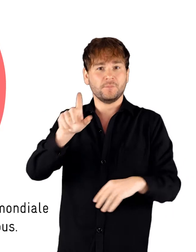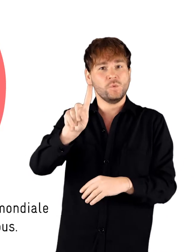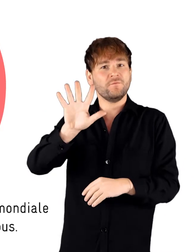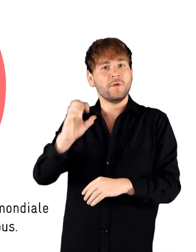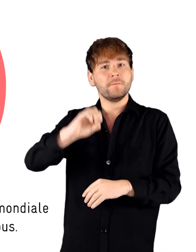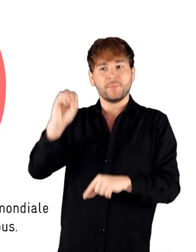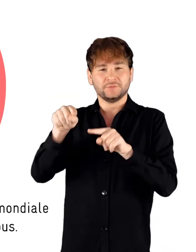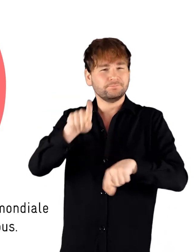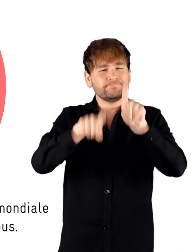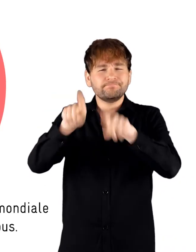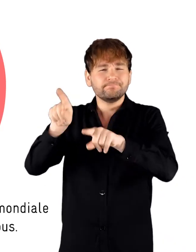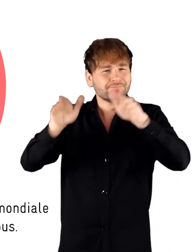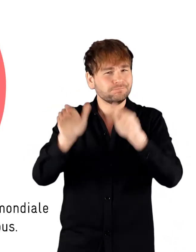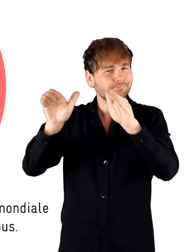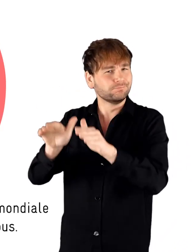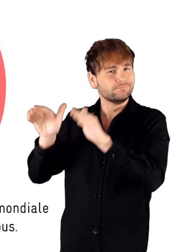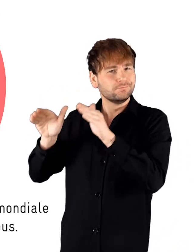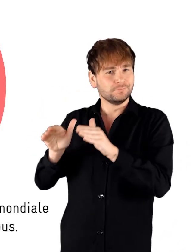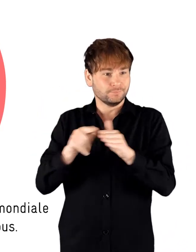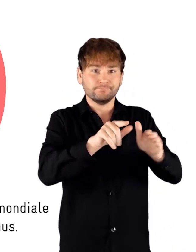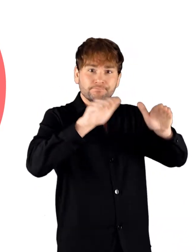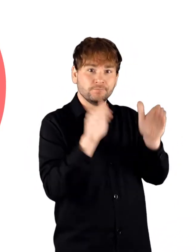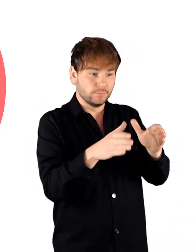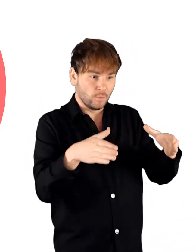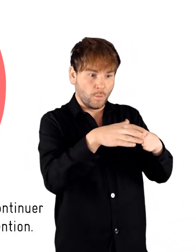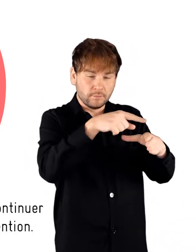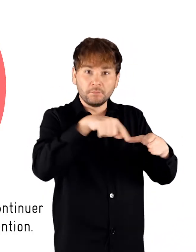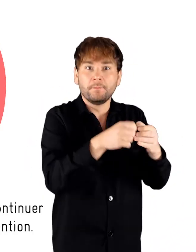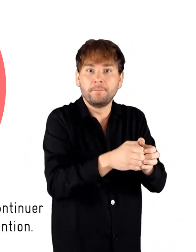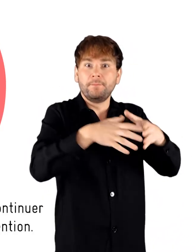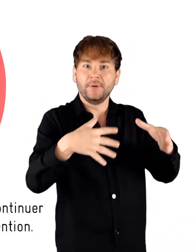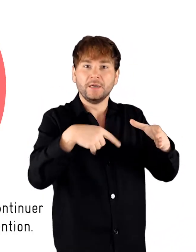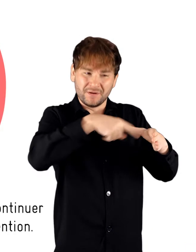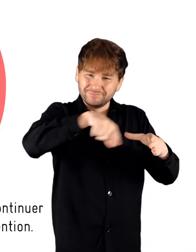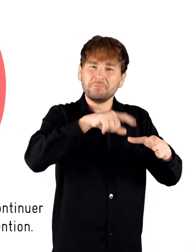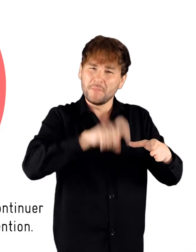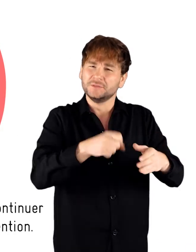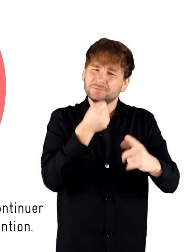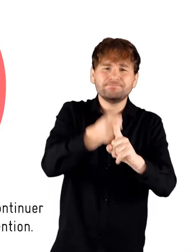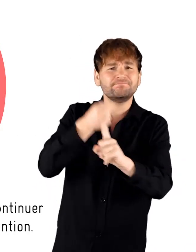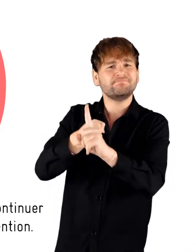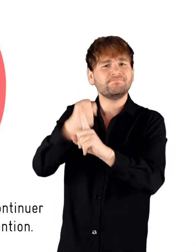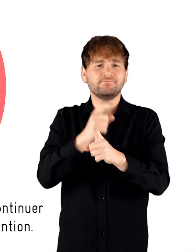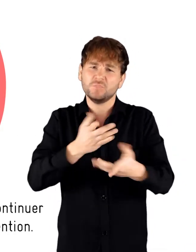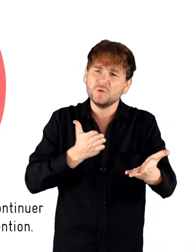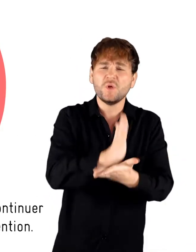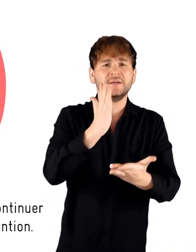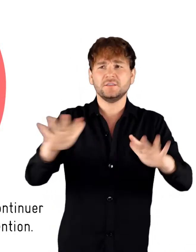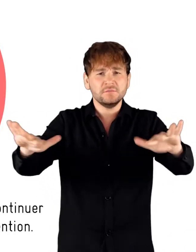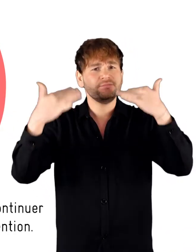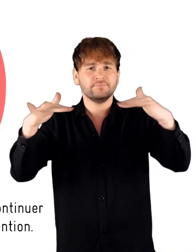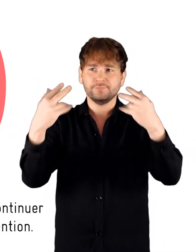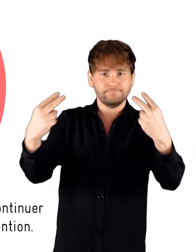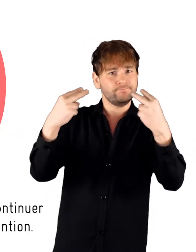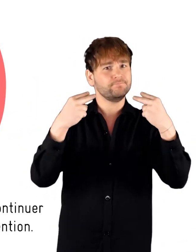mondiale, ce qui en fait la plus grande minorité de tous. Cependant, cette partie de la population doit continuer